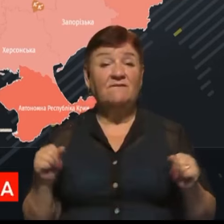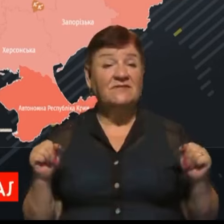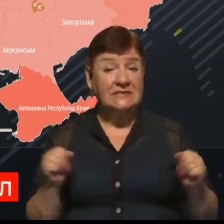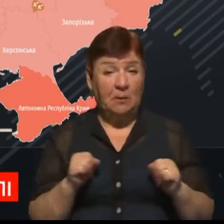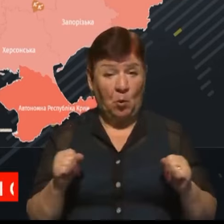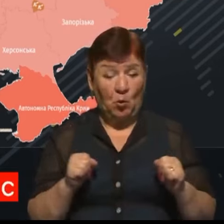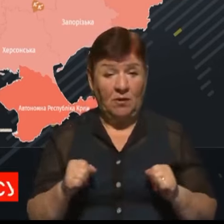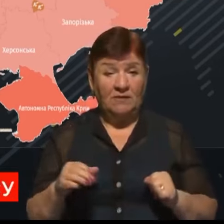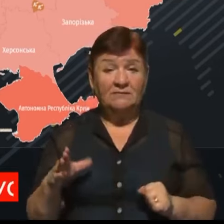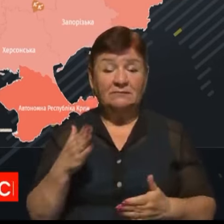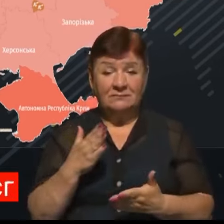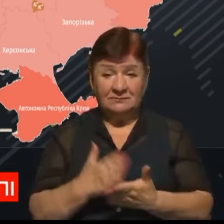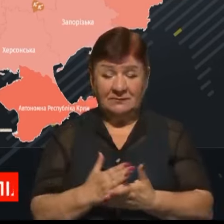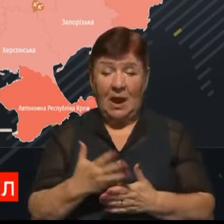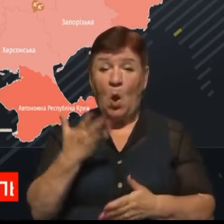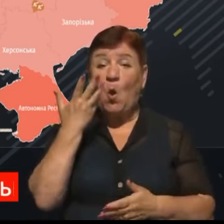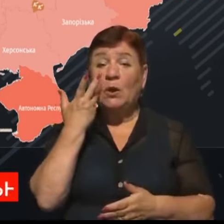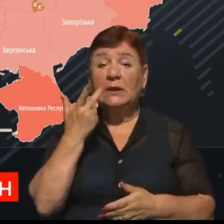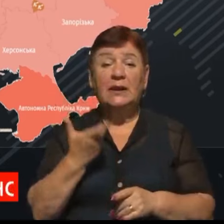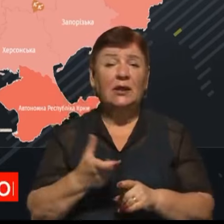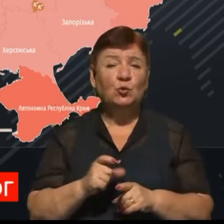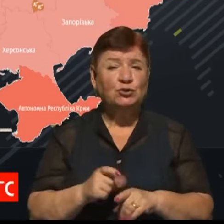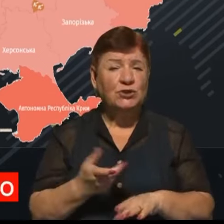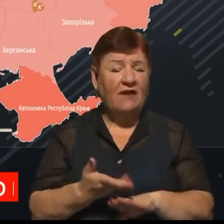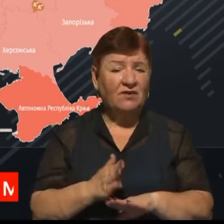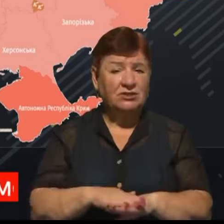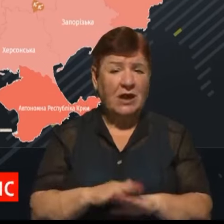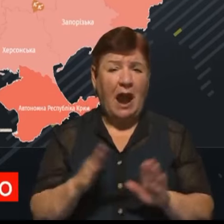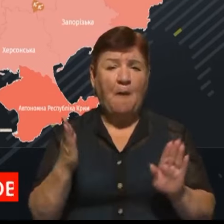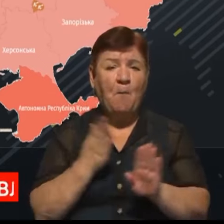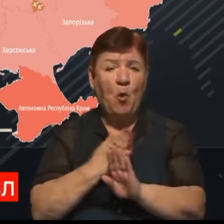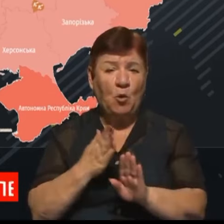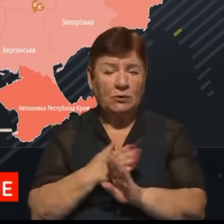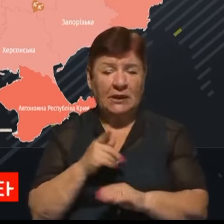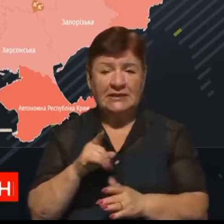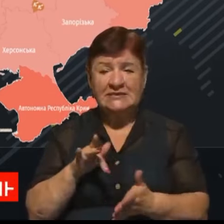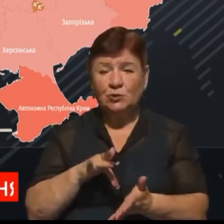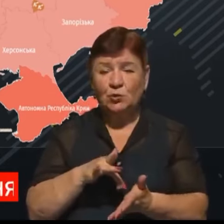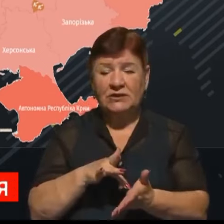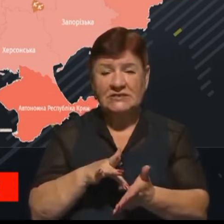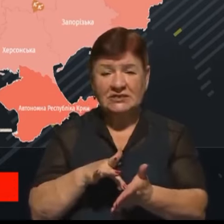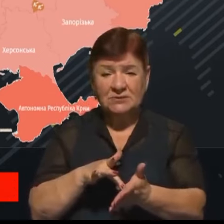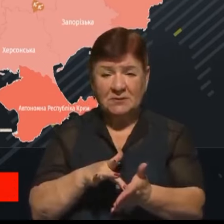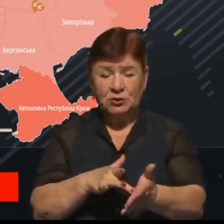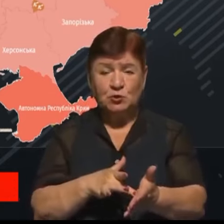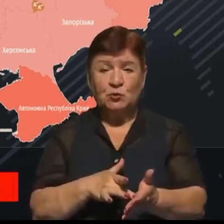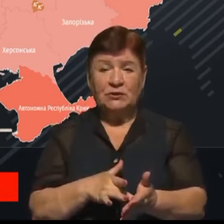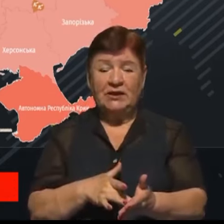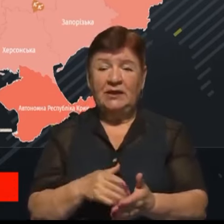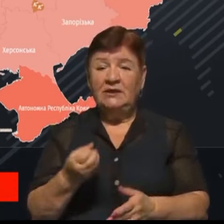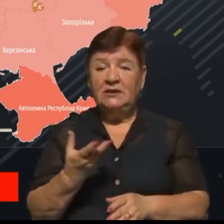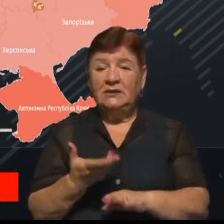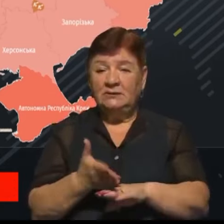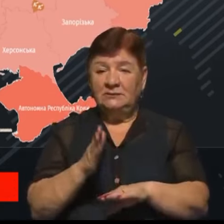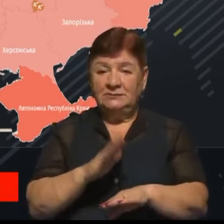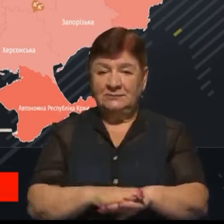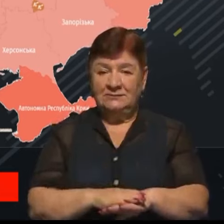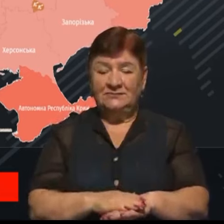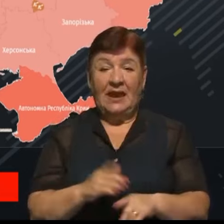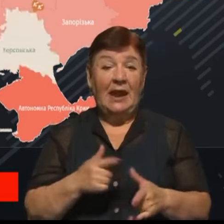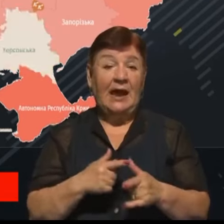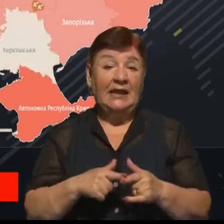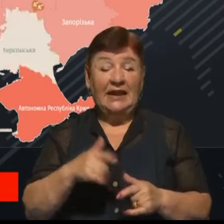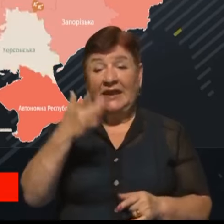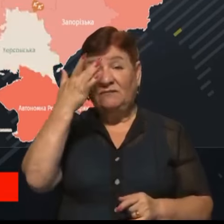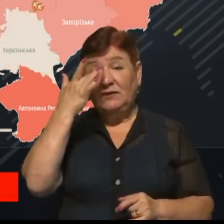відбуваються, коли дуже важка погода, і ці туристичні маршрути стають ще важчими. Але і